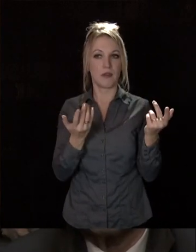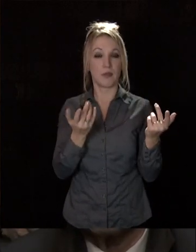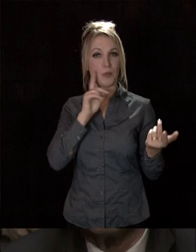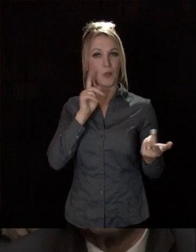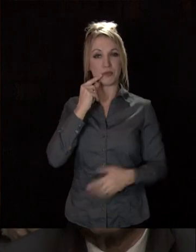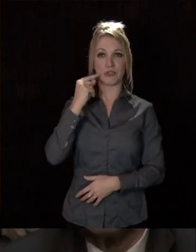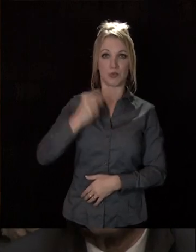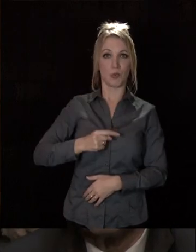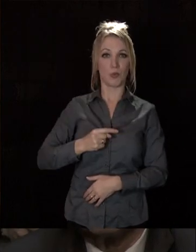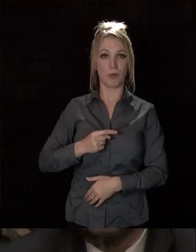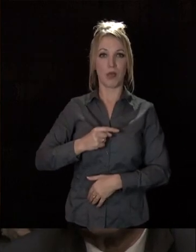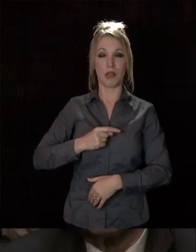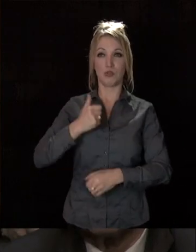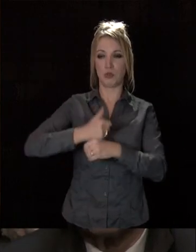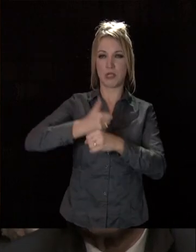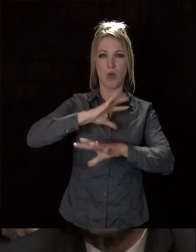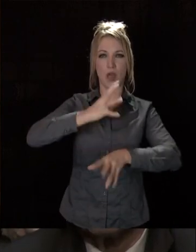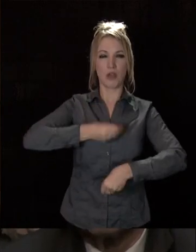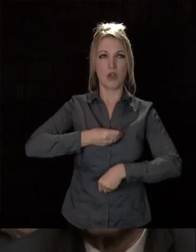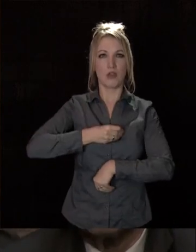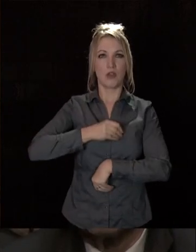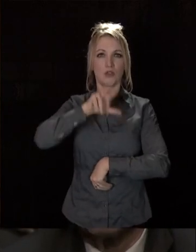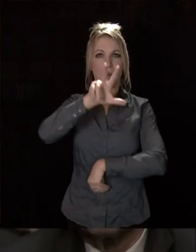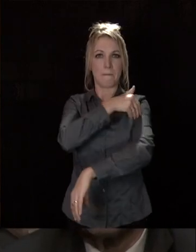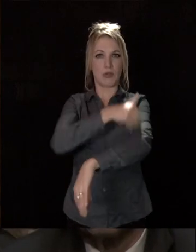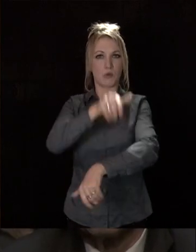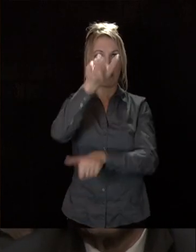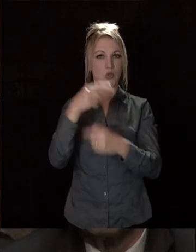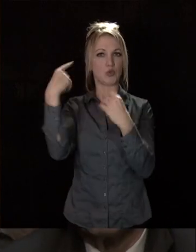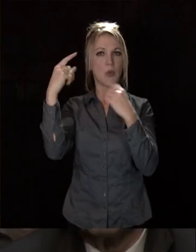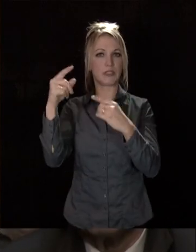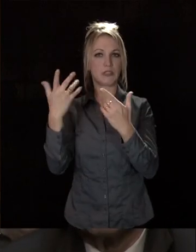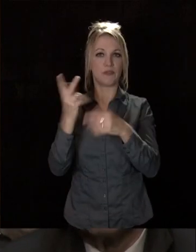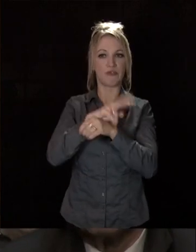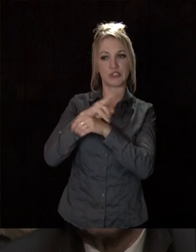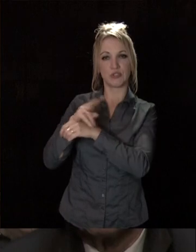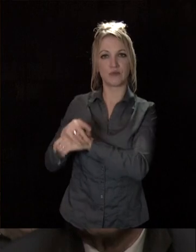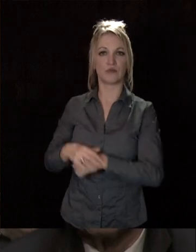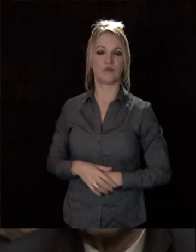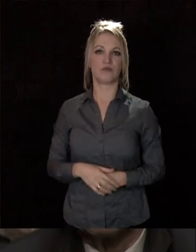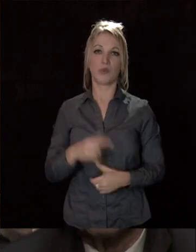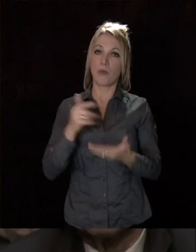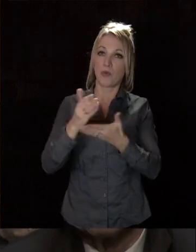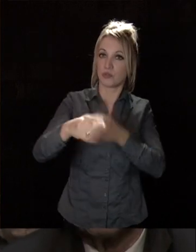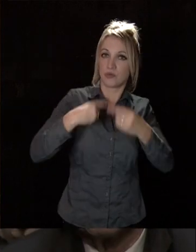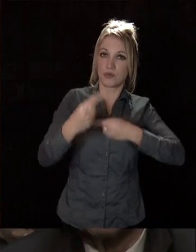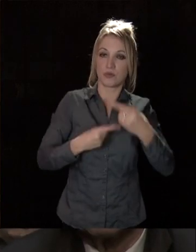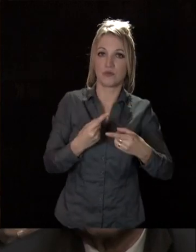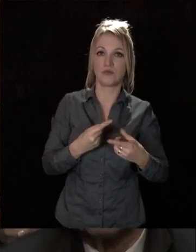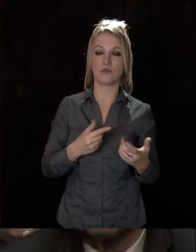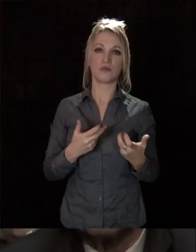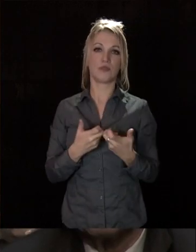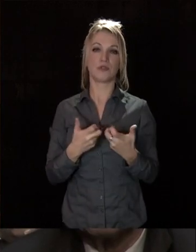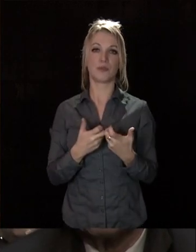Dijon reçoit chaque année la visite de 3 millions de touristes, de visiteurs. avec les projets en cours, je pense